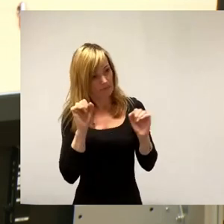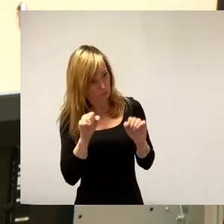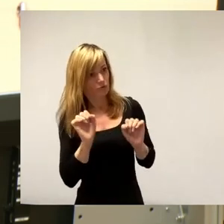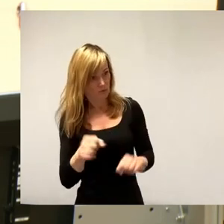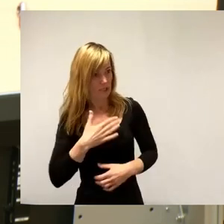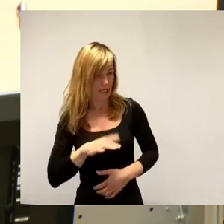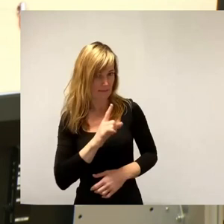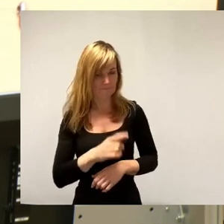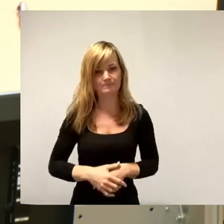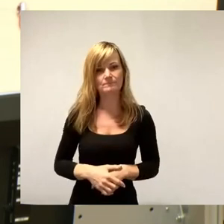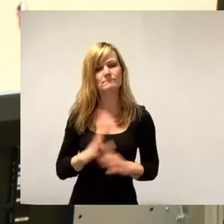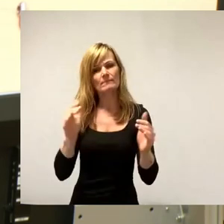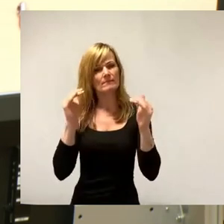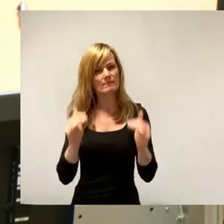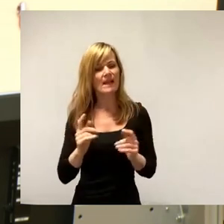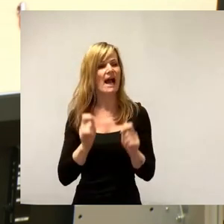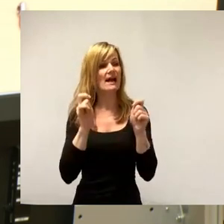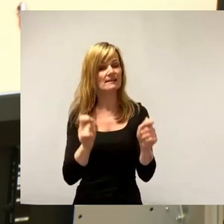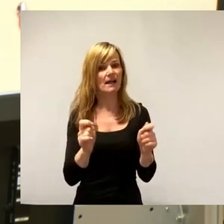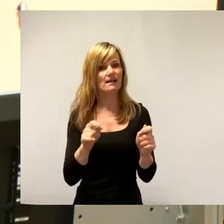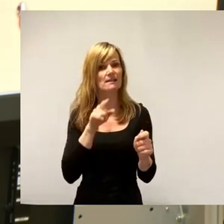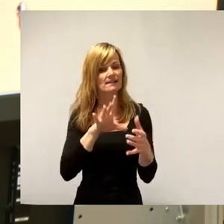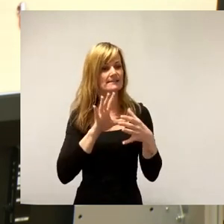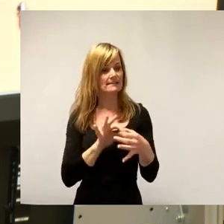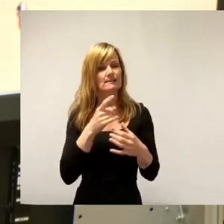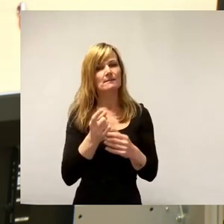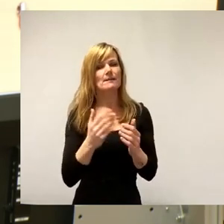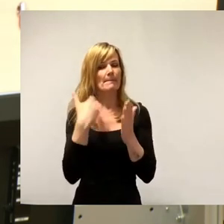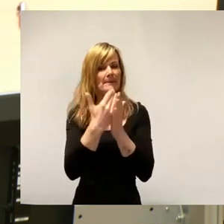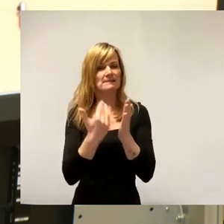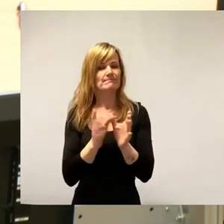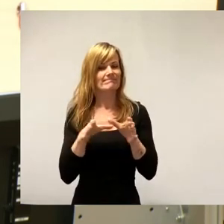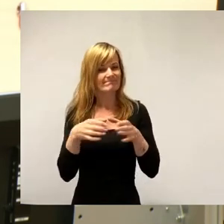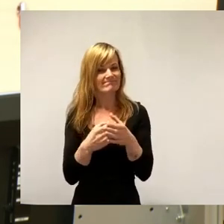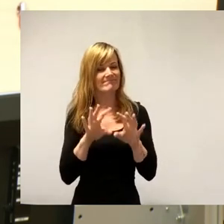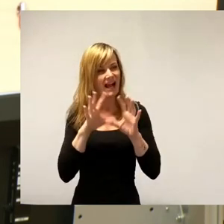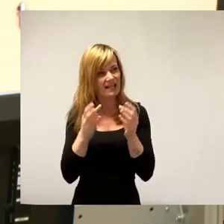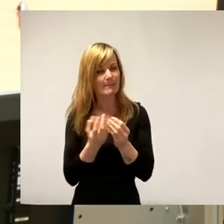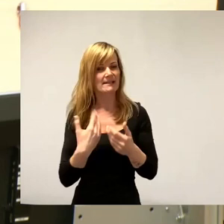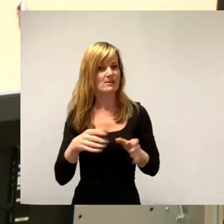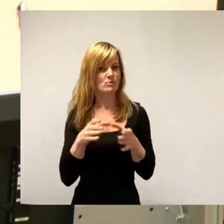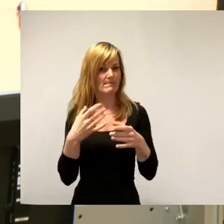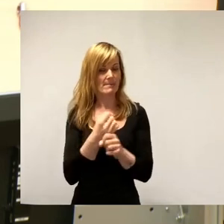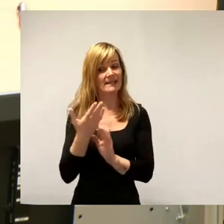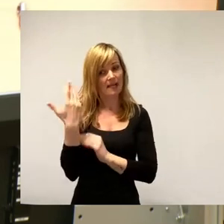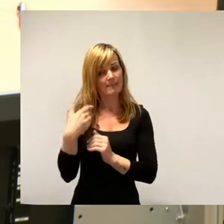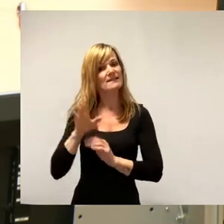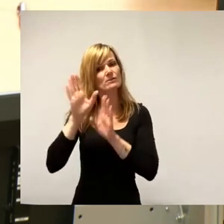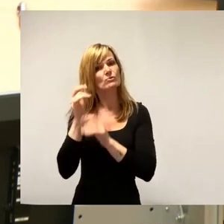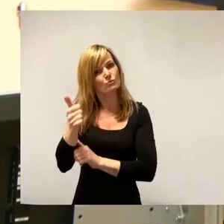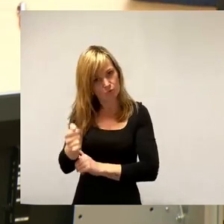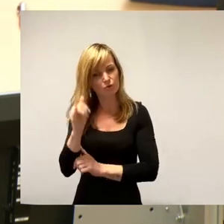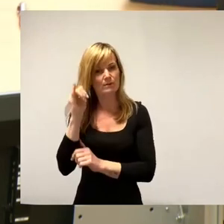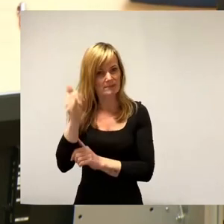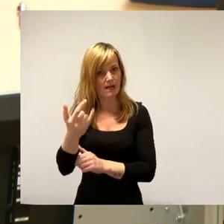natürlich der Antrag zu der Prinzip-interregionalen Zusammenarbeit. Haben wir auch damals zugestimmt, haben wir auch was ergänzt. Es ist honorig, das zu bringen, das das